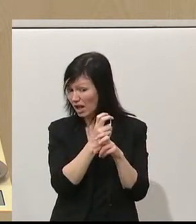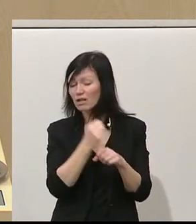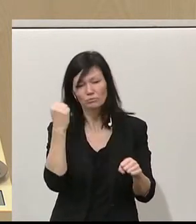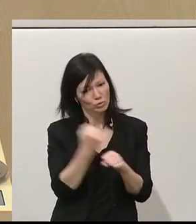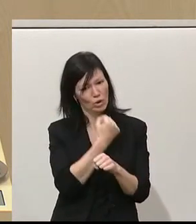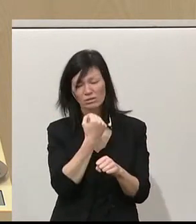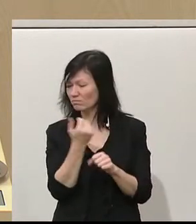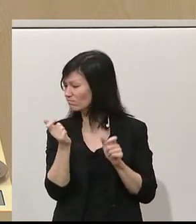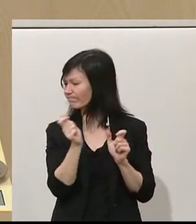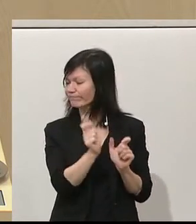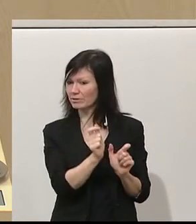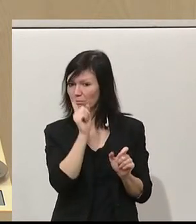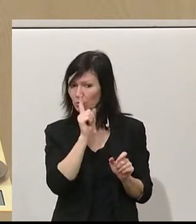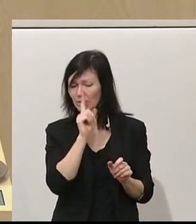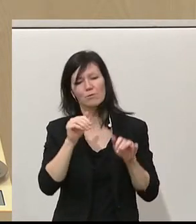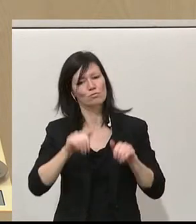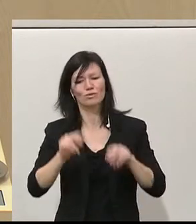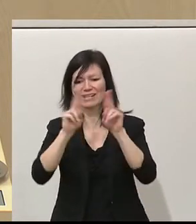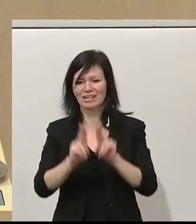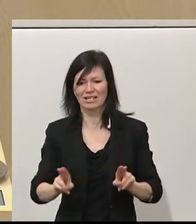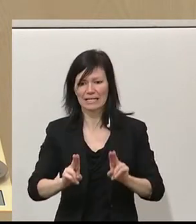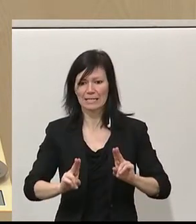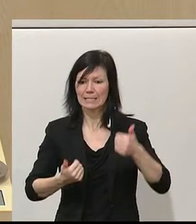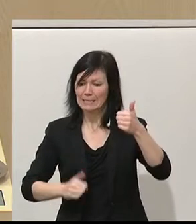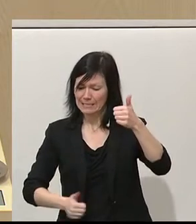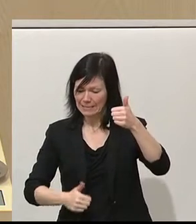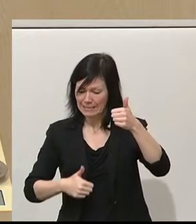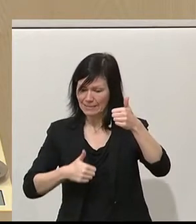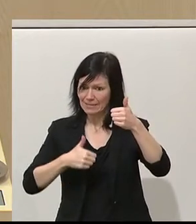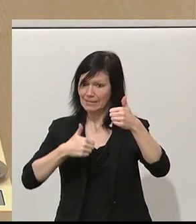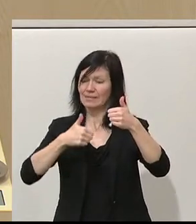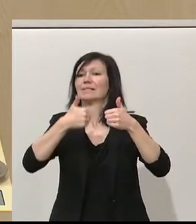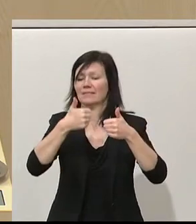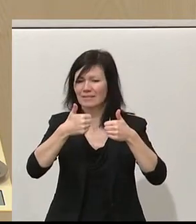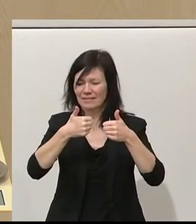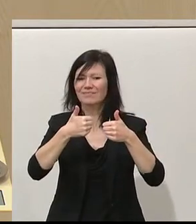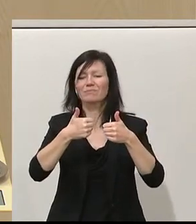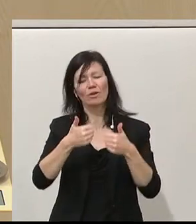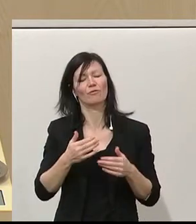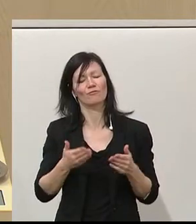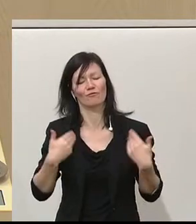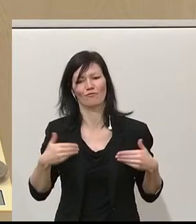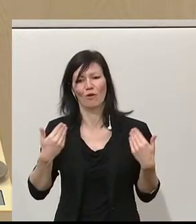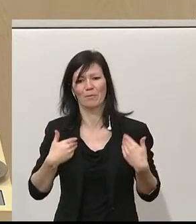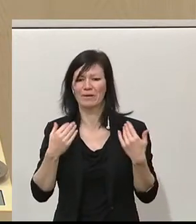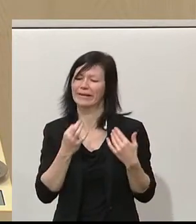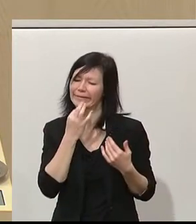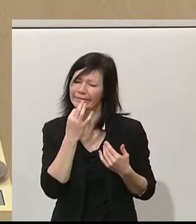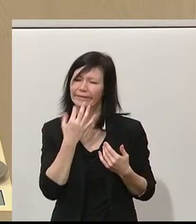internationalen Ranking rauf und das freut mich sehr, dass wir hier konkrete Schritte setzen. Wir werden